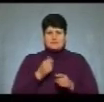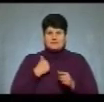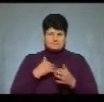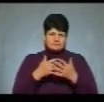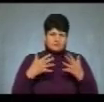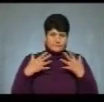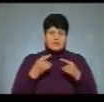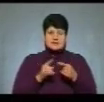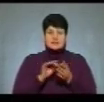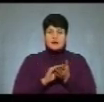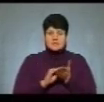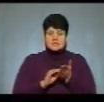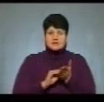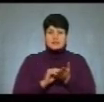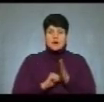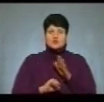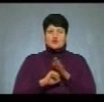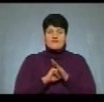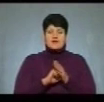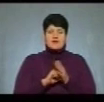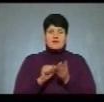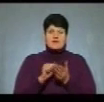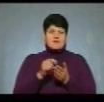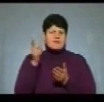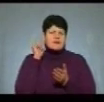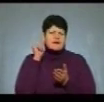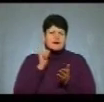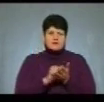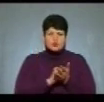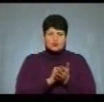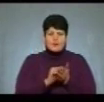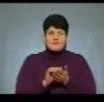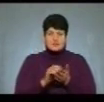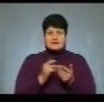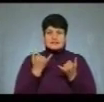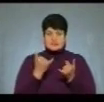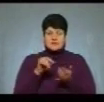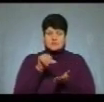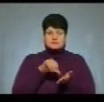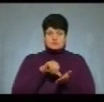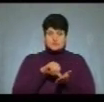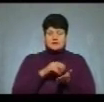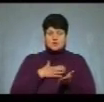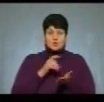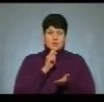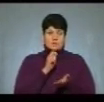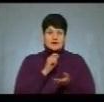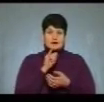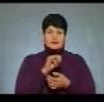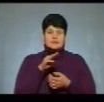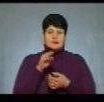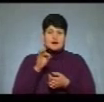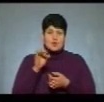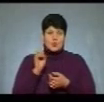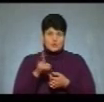працю на основі архівних документів та матеріалів. Зараз на презентації перебуває наш кореспондент Ірина Тирлюк.